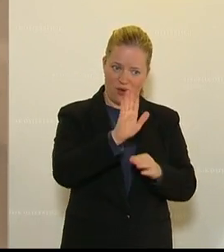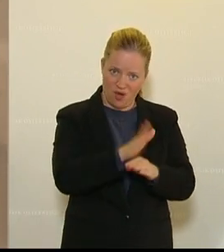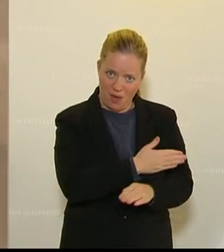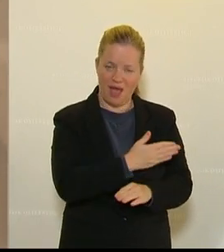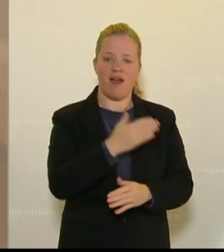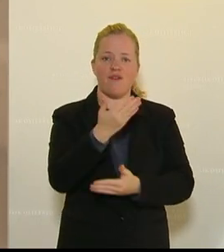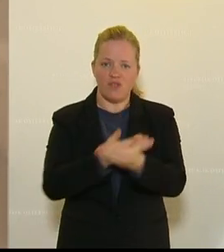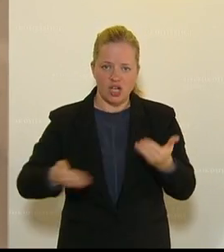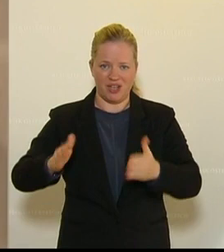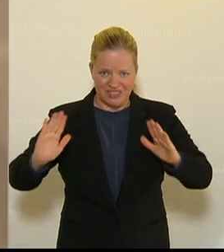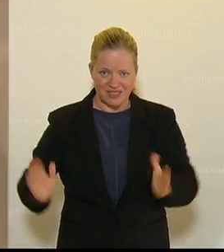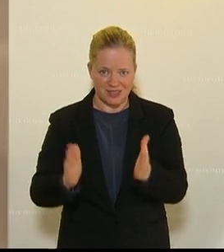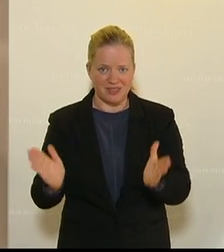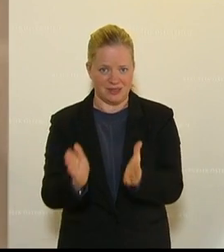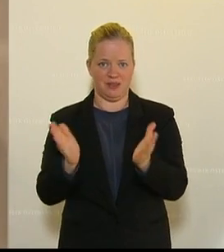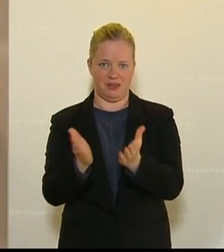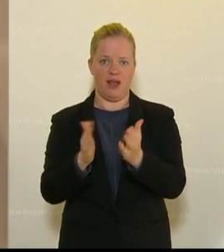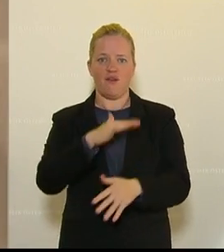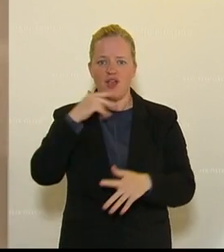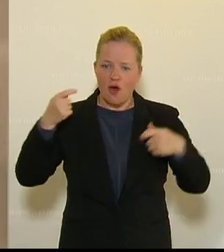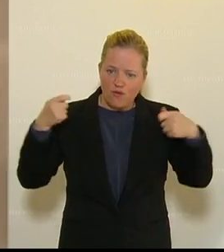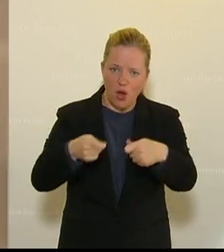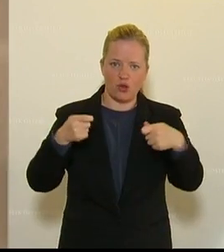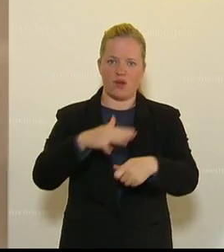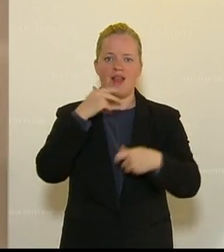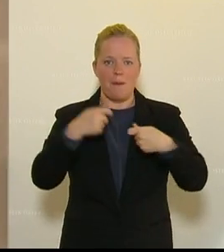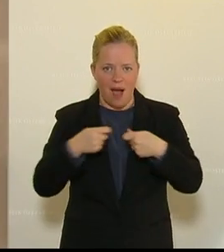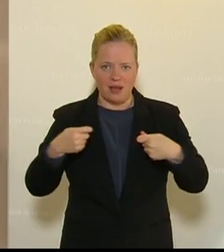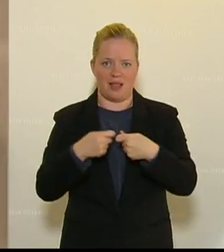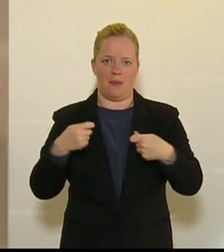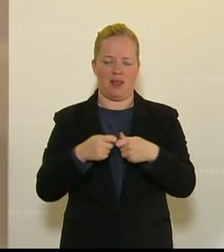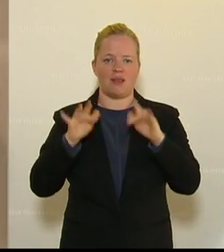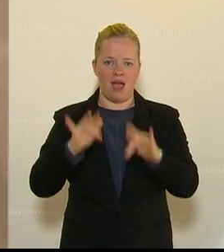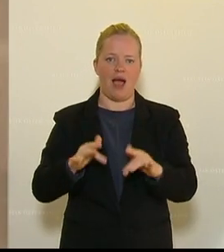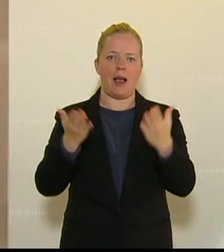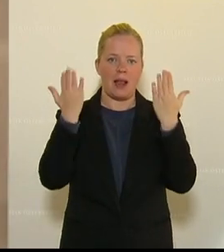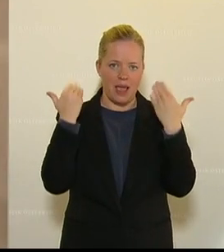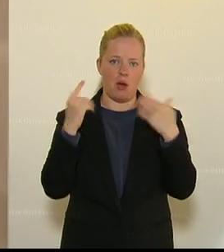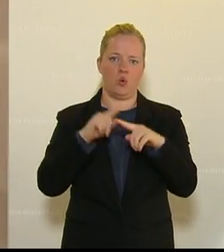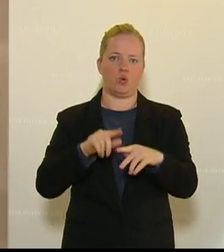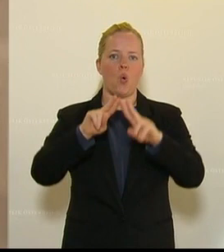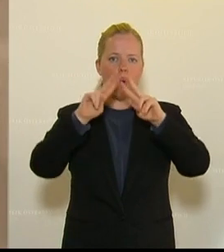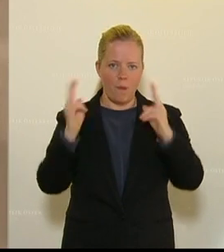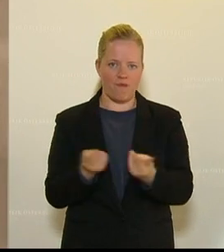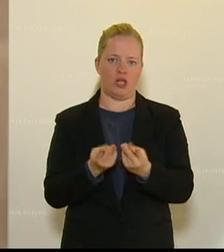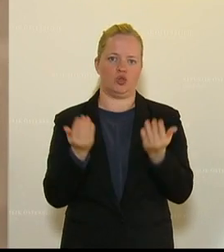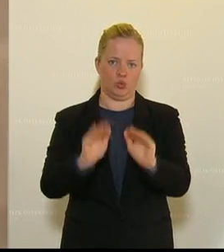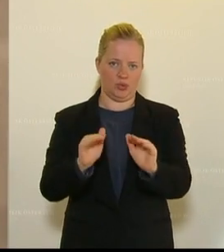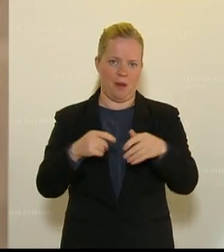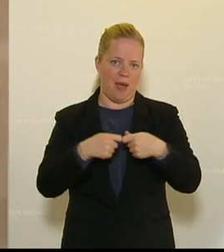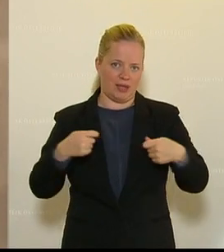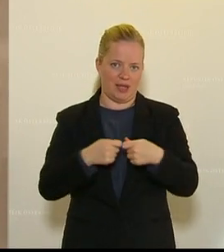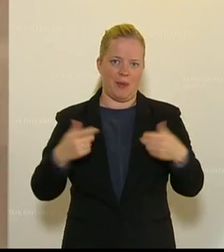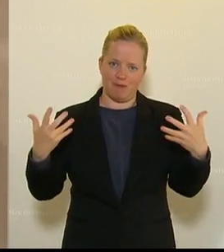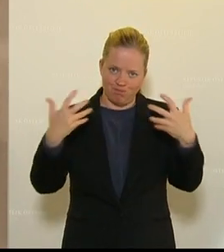und dass hier viele Förderungen und Maßnahmen auch hier mit den Klima und Umweltschutzmaßnahmen